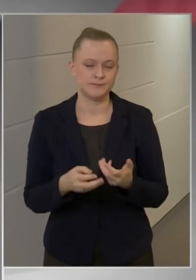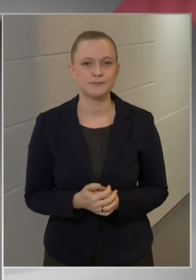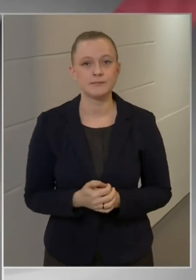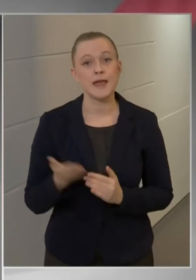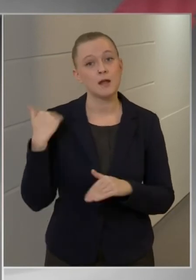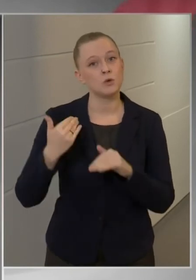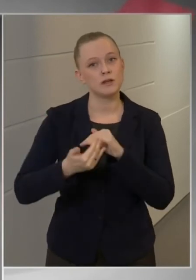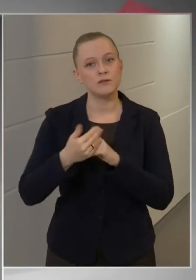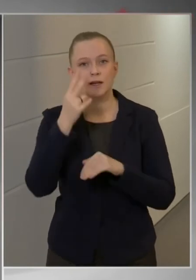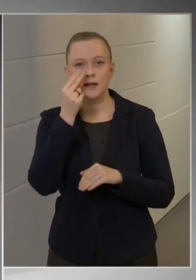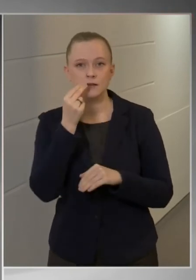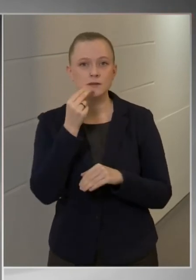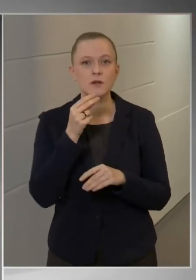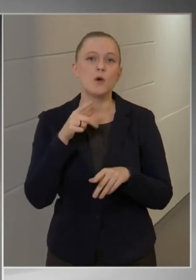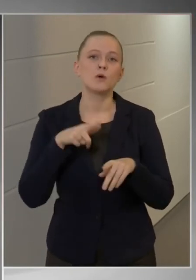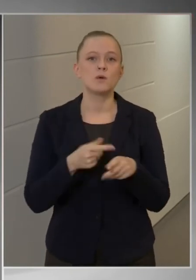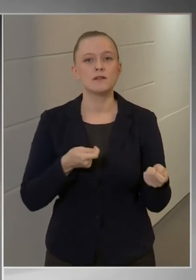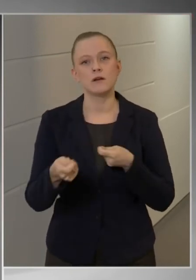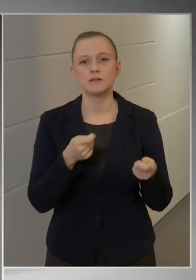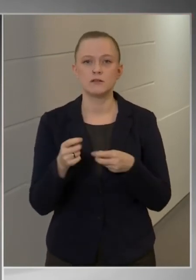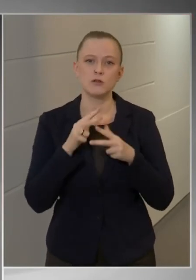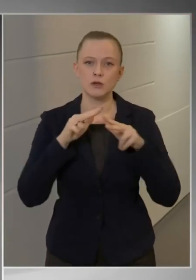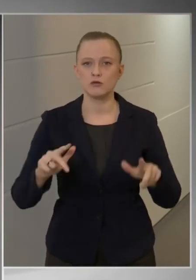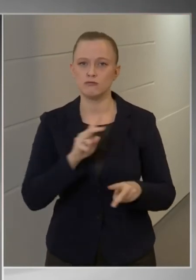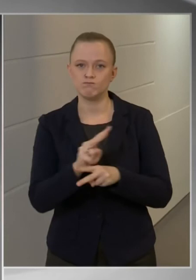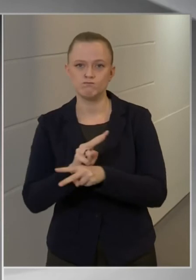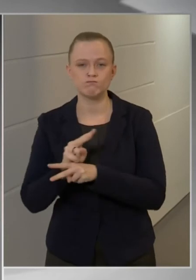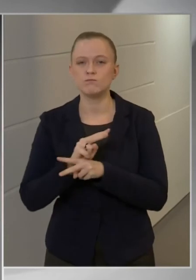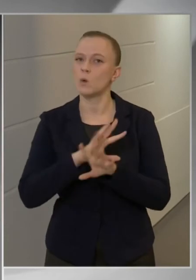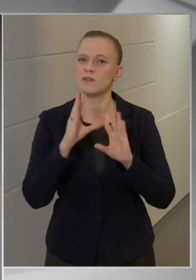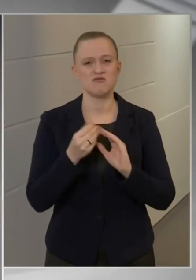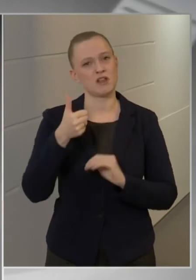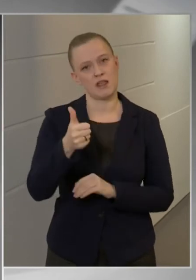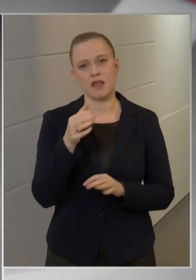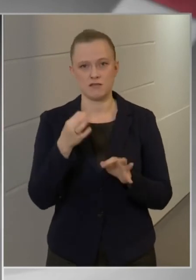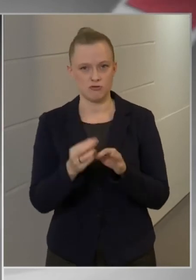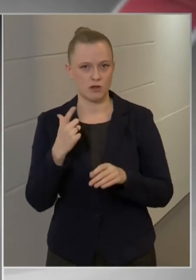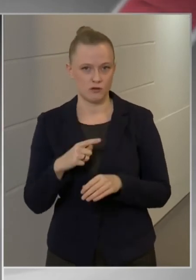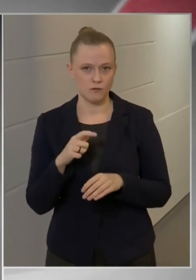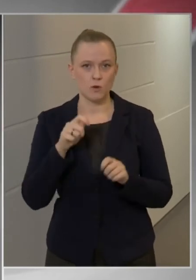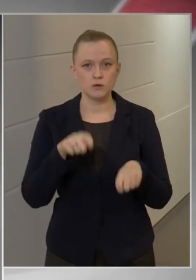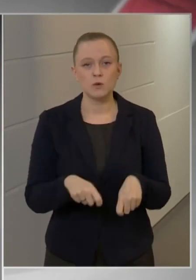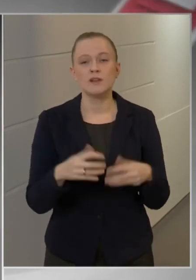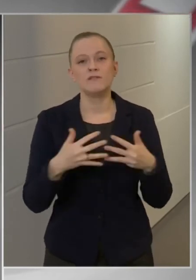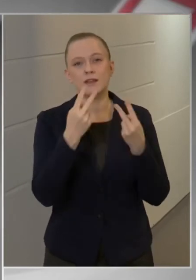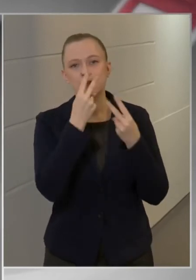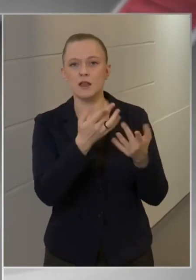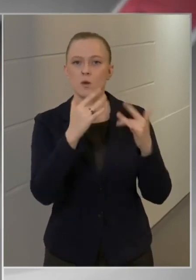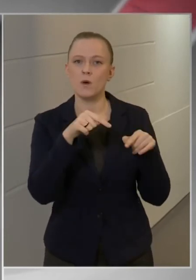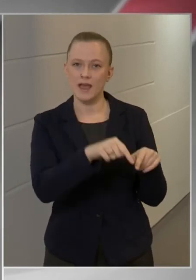elmúlt hétvégén rendőreink közigazgatási hatósági intézkedésként összesen egy esetben döntöttek, egy vendéglátóhely